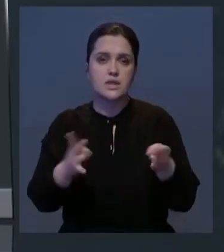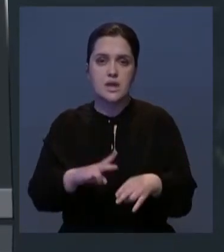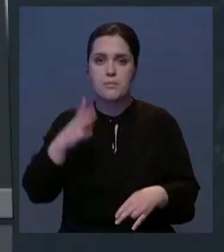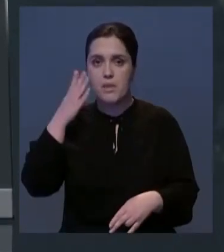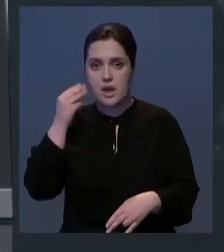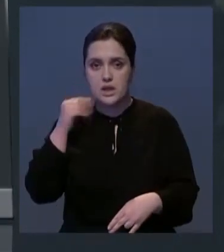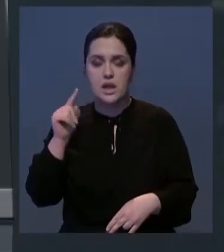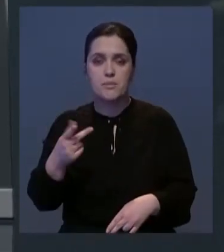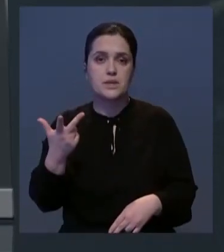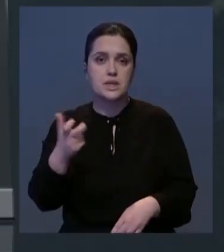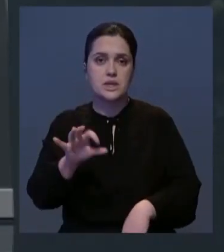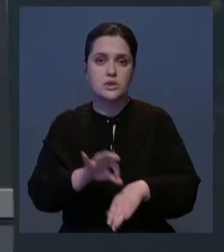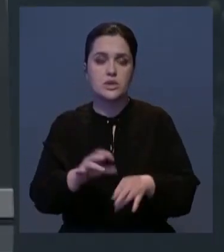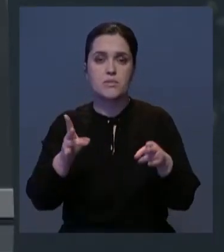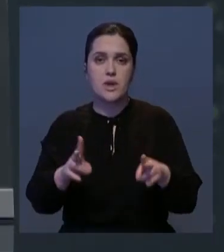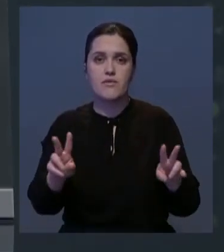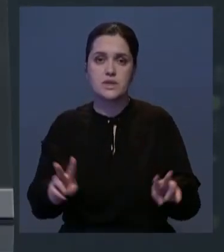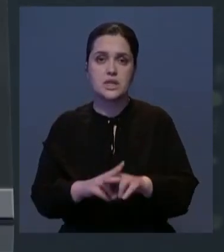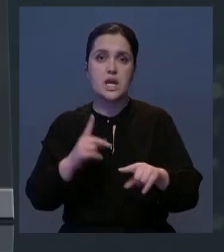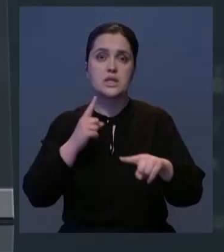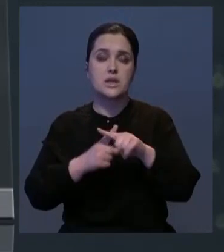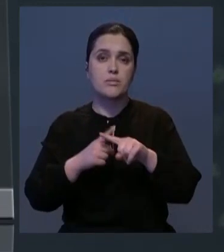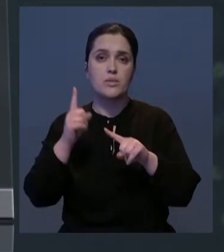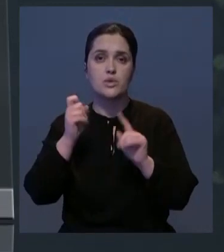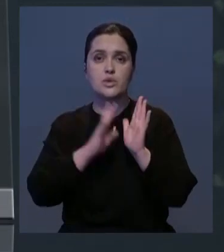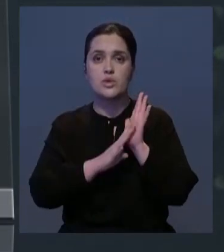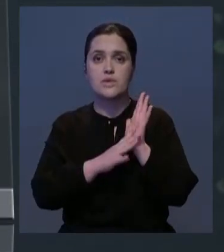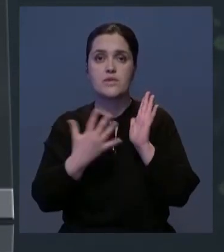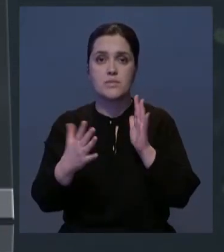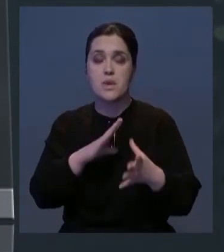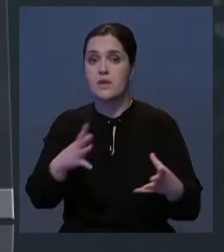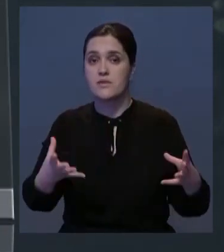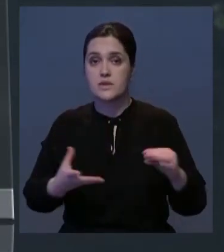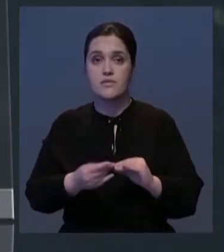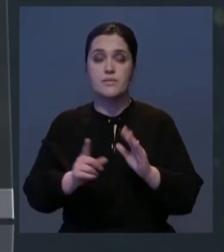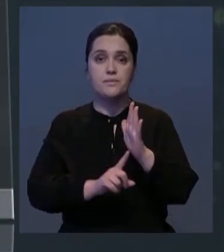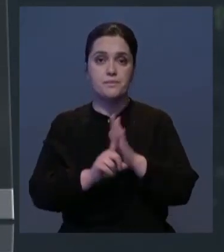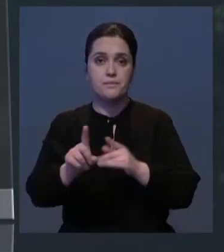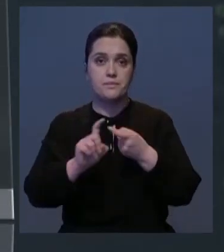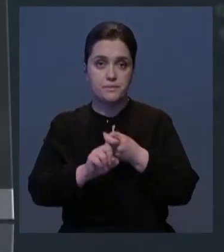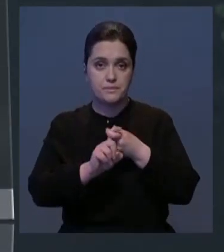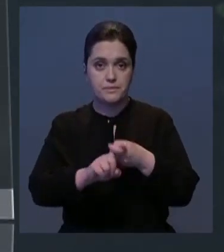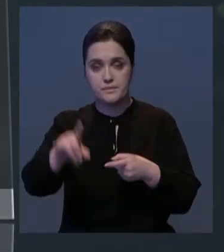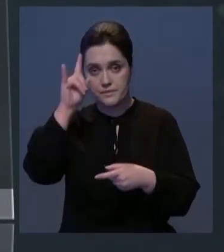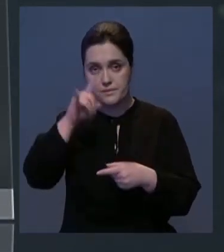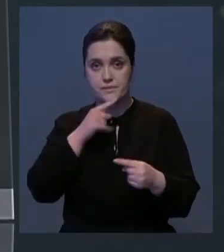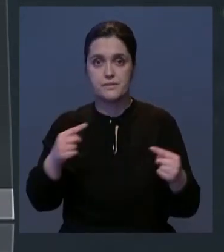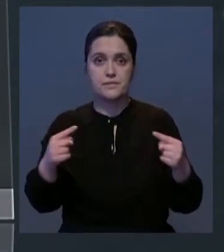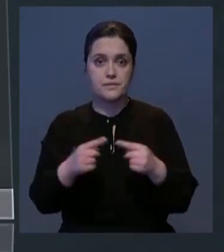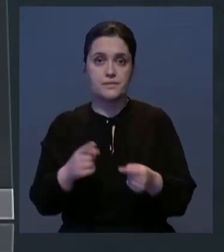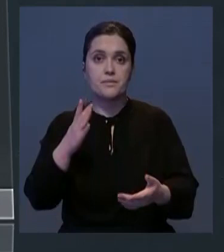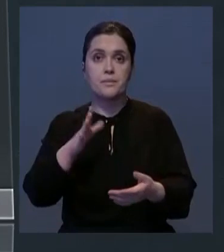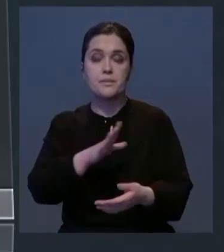оставаться Алматы. Там свыше 300 заболевших. В столице плюс 195. Всего же с начала пандемии в Казахстане